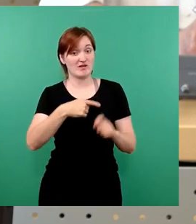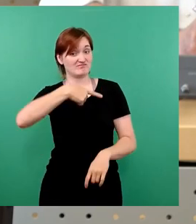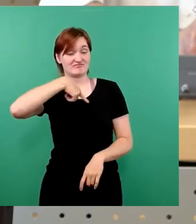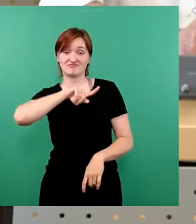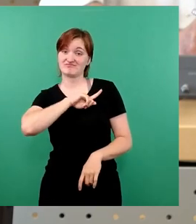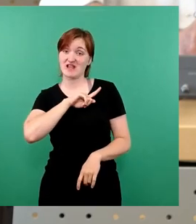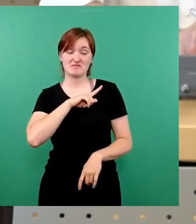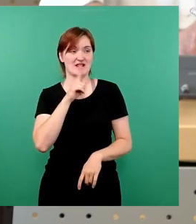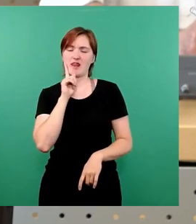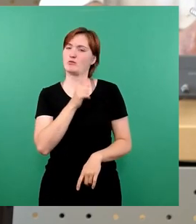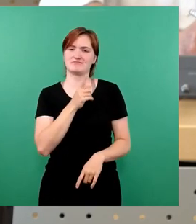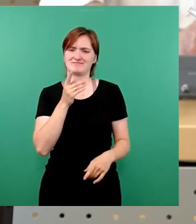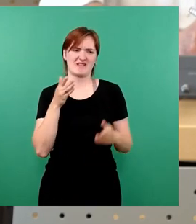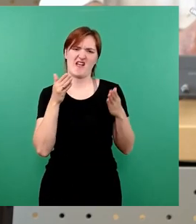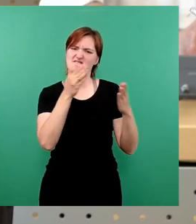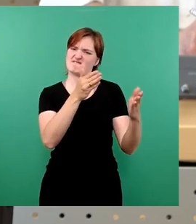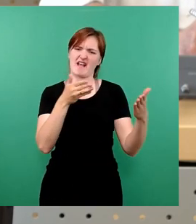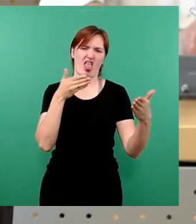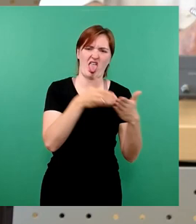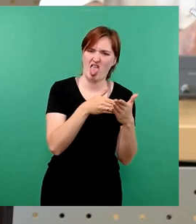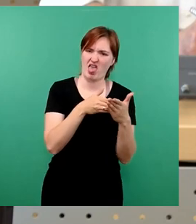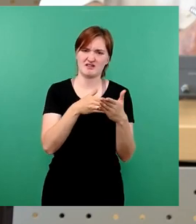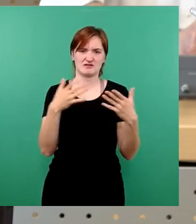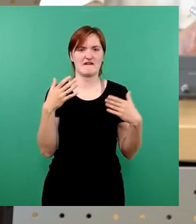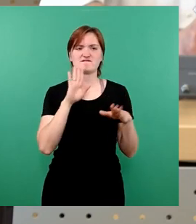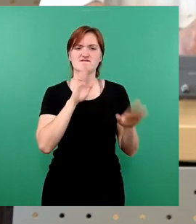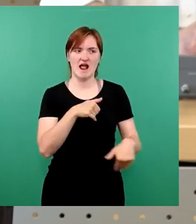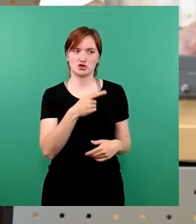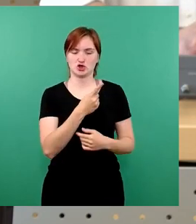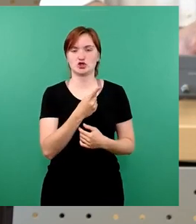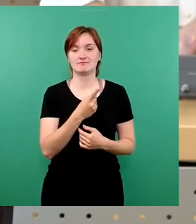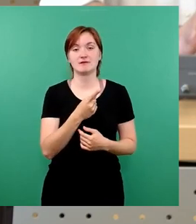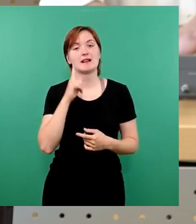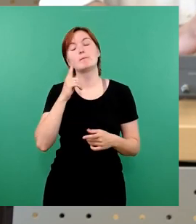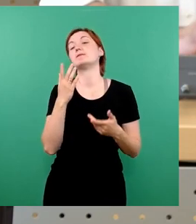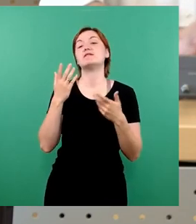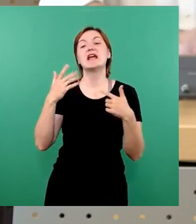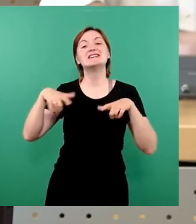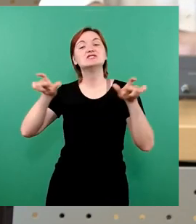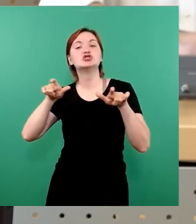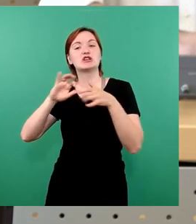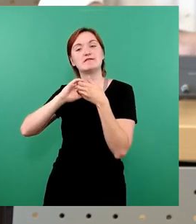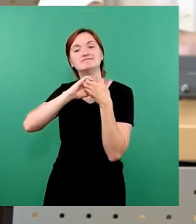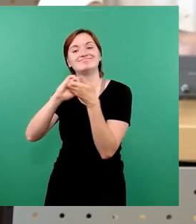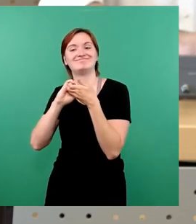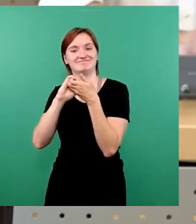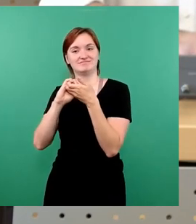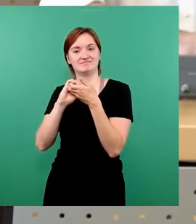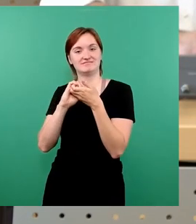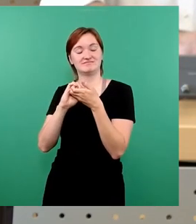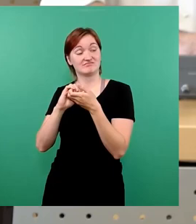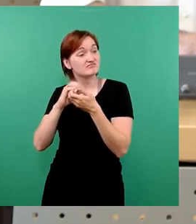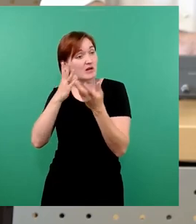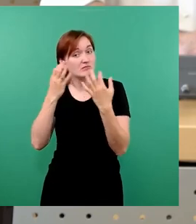ein Irrweg. Ich will es auch begründen. Ich fange mal mit dem gesellschaftlichen Zusammenhalt an, der gerade in der jetzigen Zeit sehr wichtig